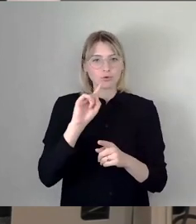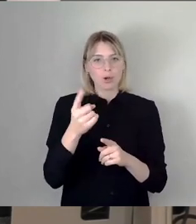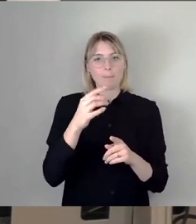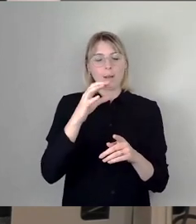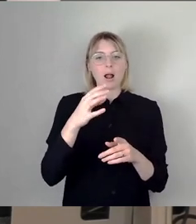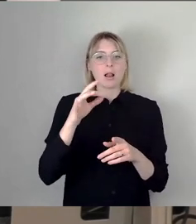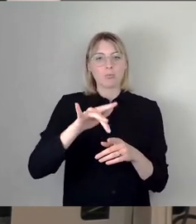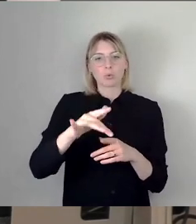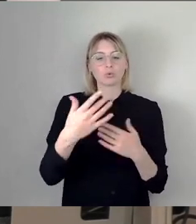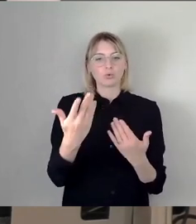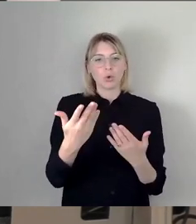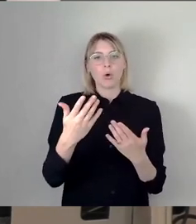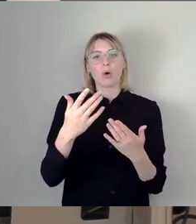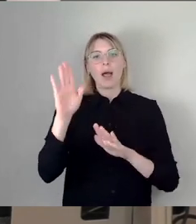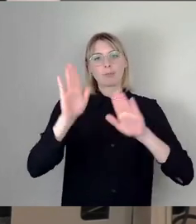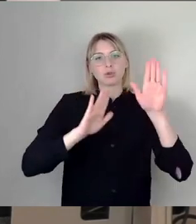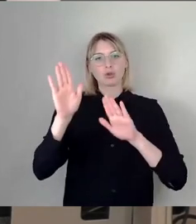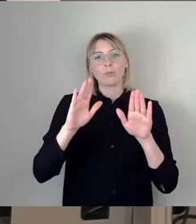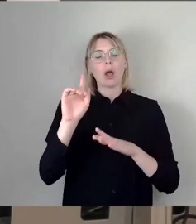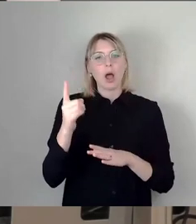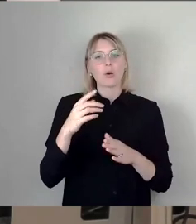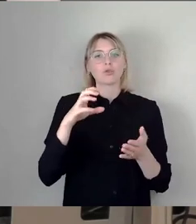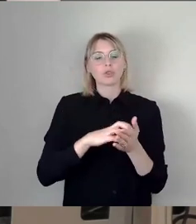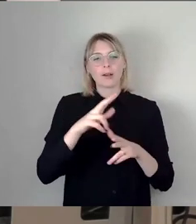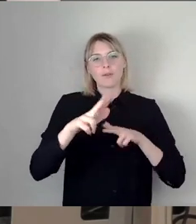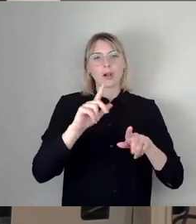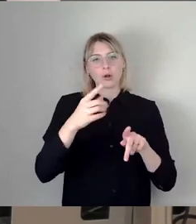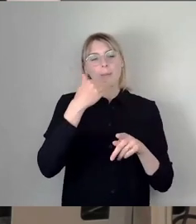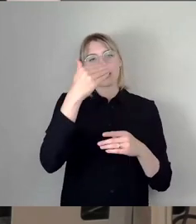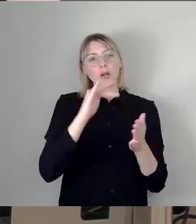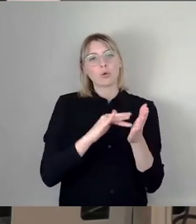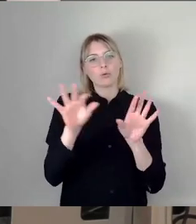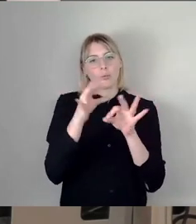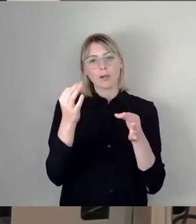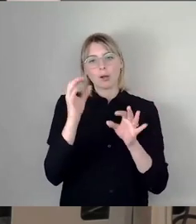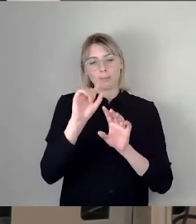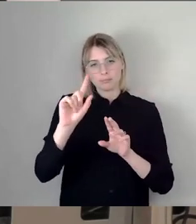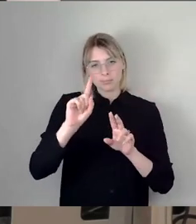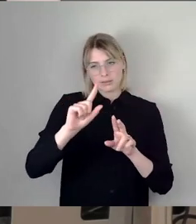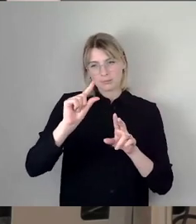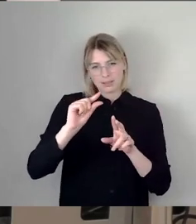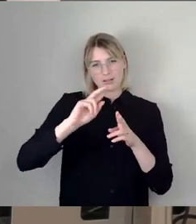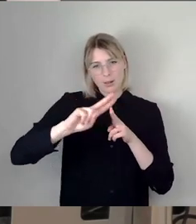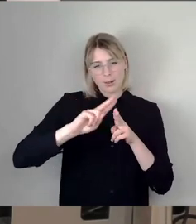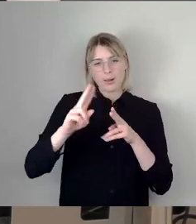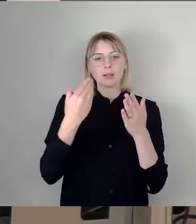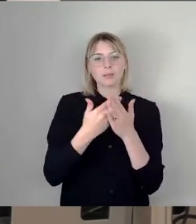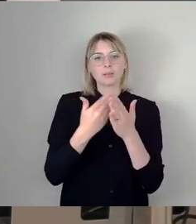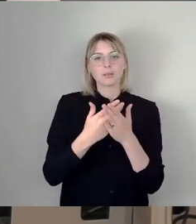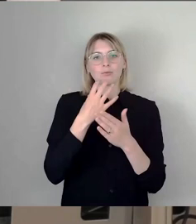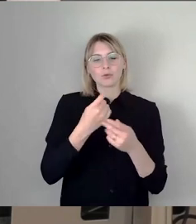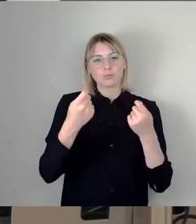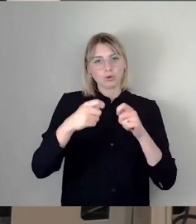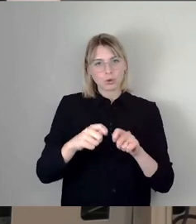Verwaltung nochmal danken, denn sie hat nochmal eine Verbesserung in die Formulierung gebracht. Deswegen bitte ich um Abstimmung der Beschlussempfehlung in den zwei